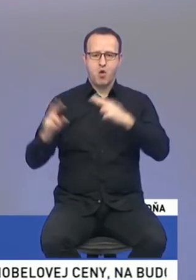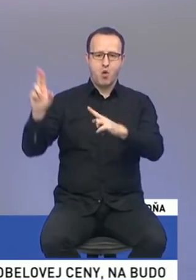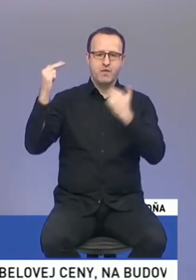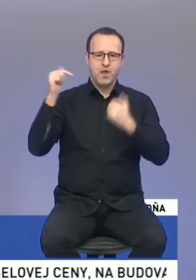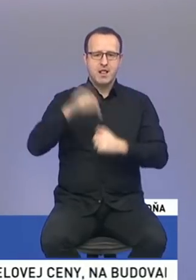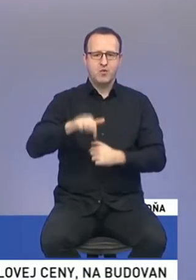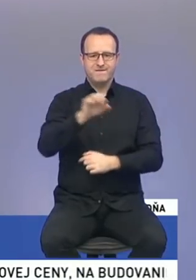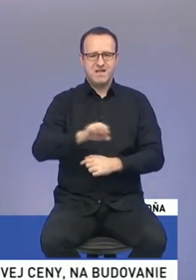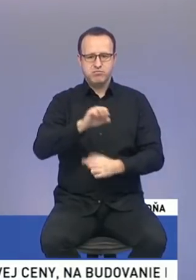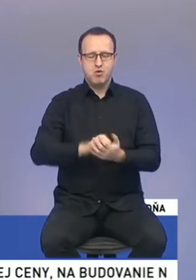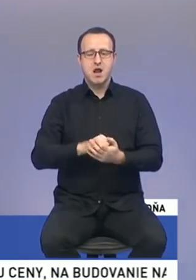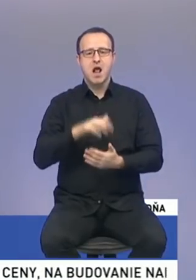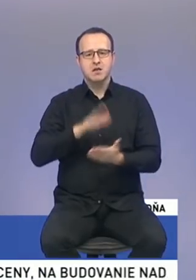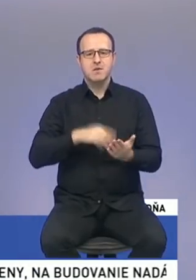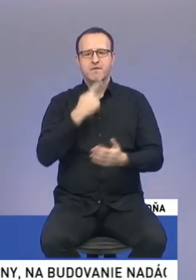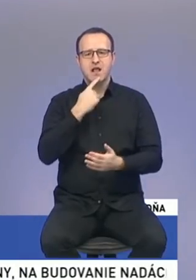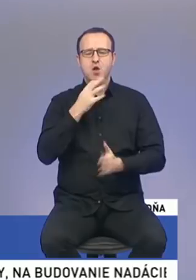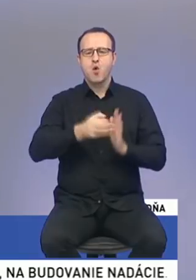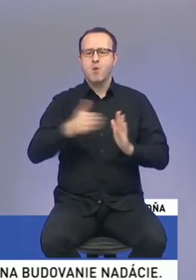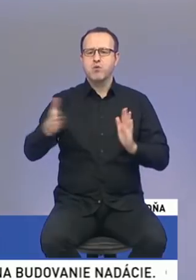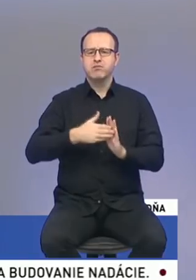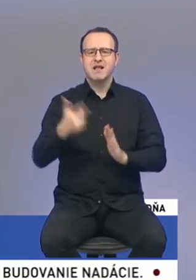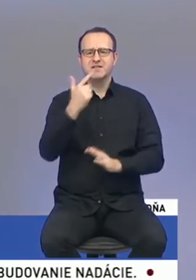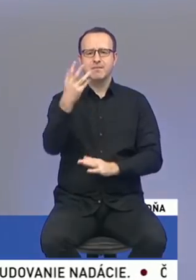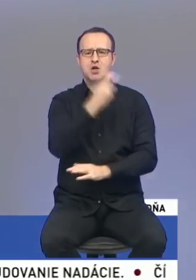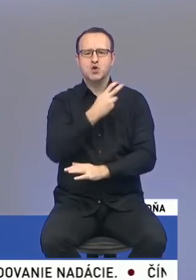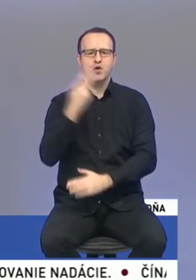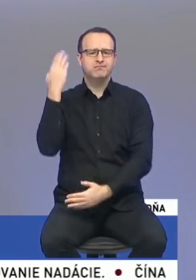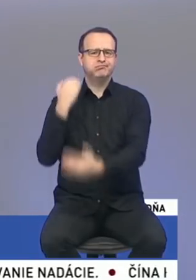povedať jeden fakt, že bavíme sa o období 25 rokov dozadu.